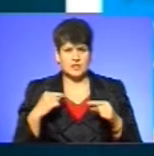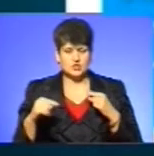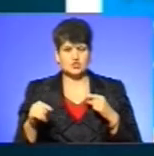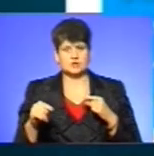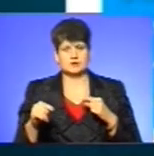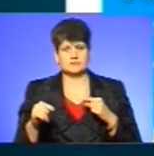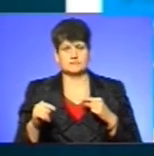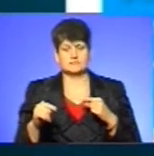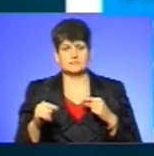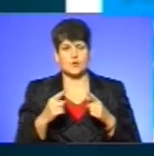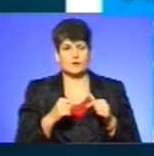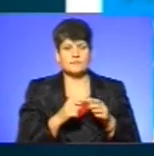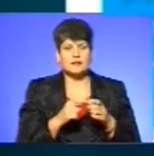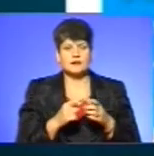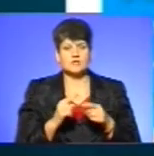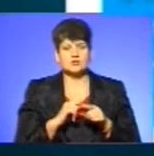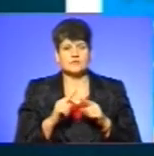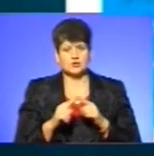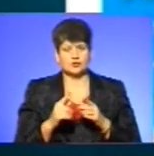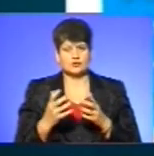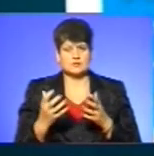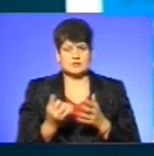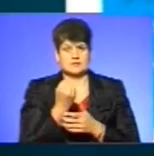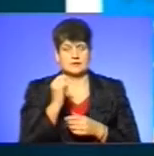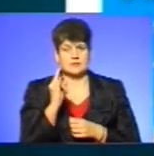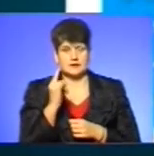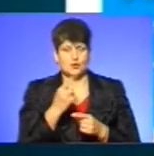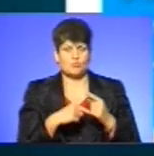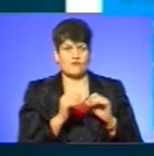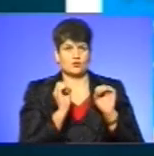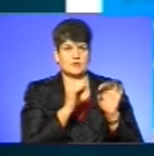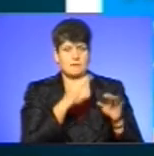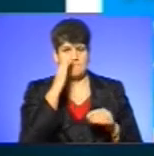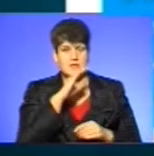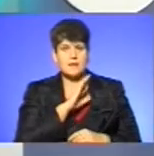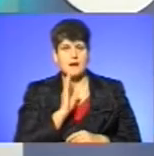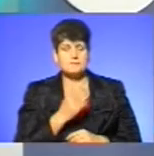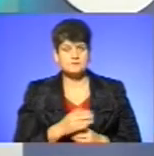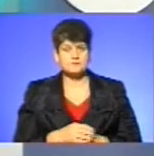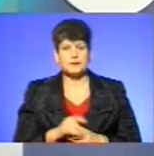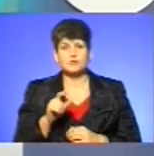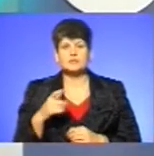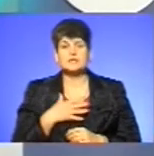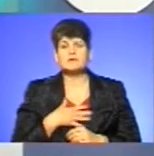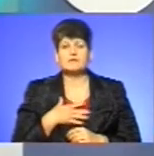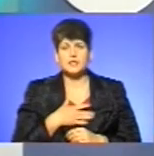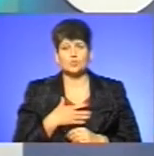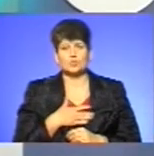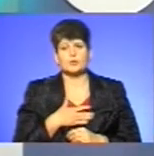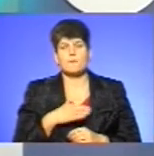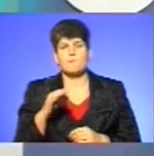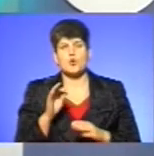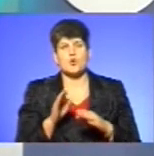скоріше встановити таку дитину і повернути батька. Людей, звичайно, хвилює і про